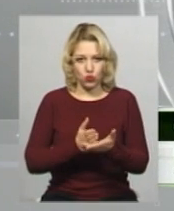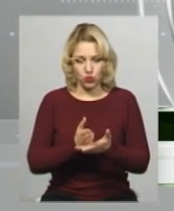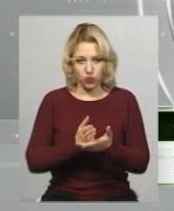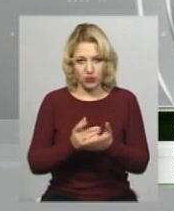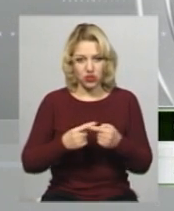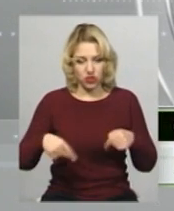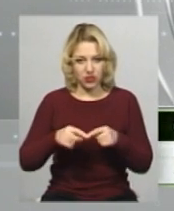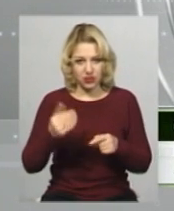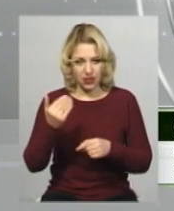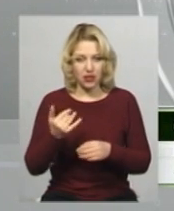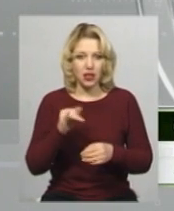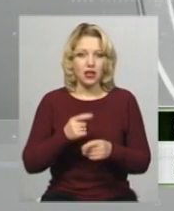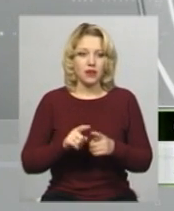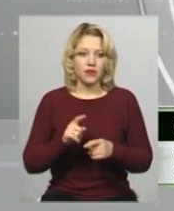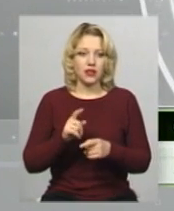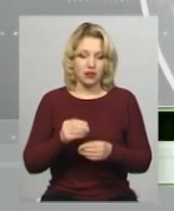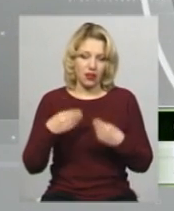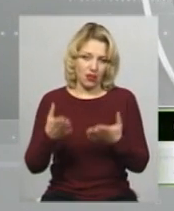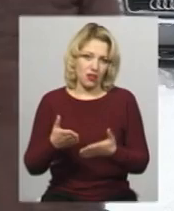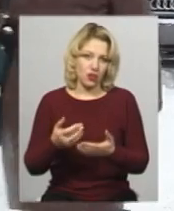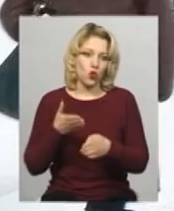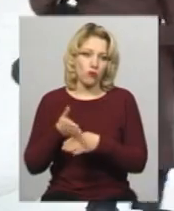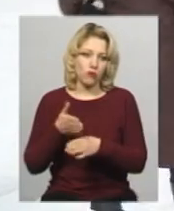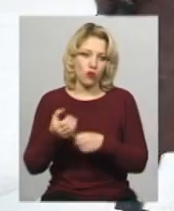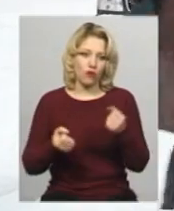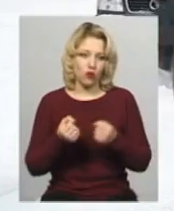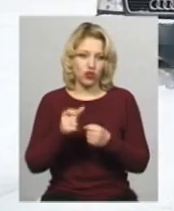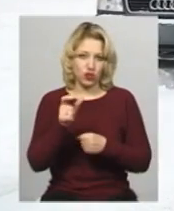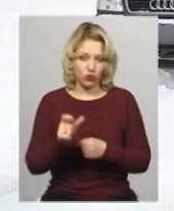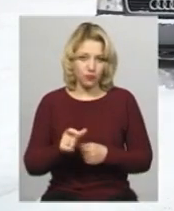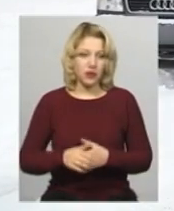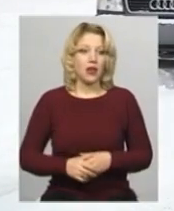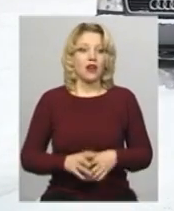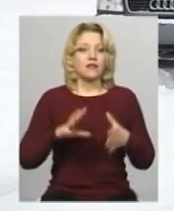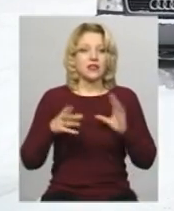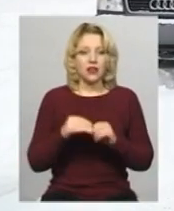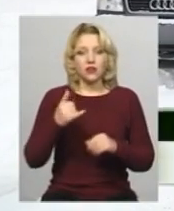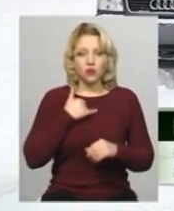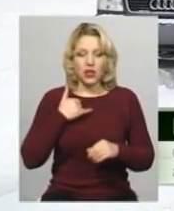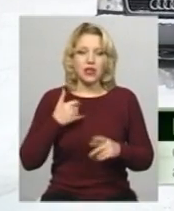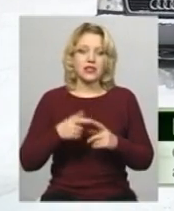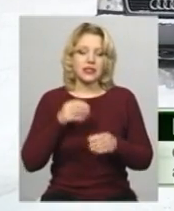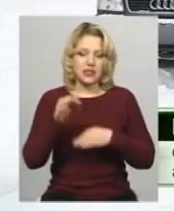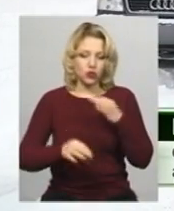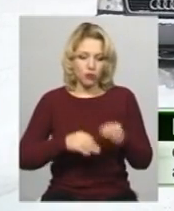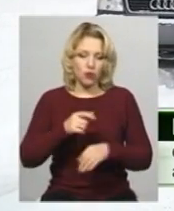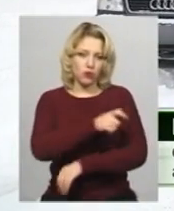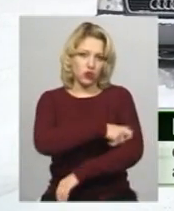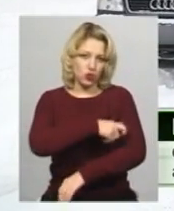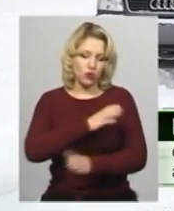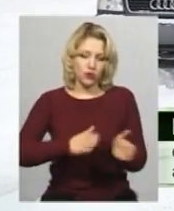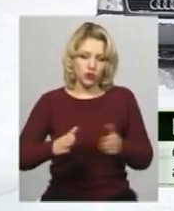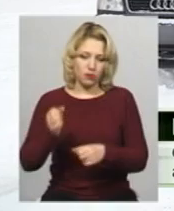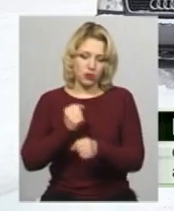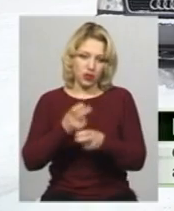частини СМТ «Закупні» та надали допомогу водію. Взагалі-то у нас в цілодомовому черговому режимі працює як